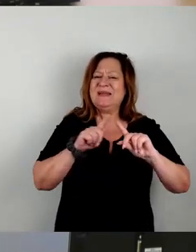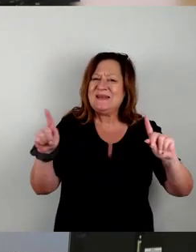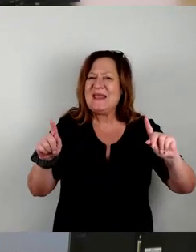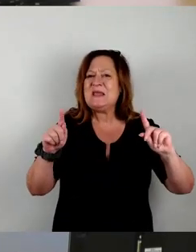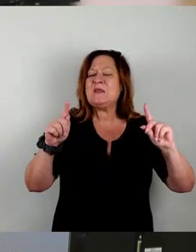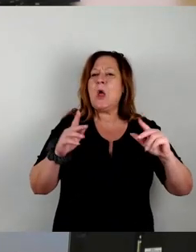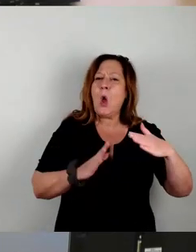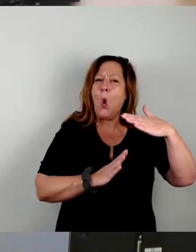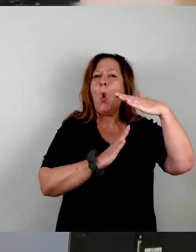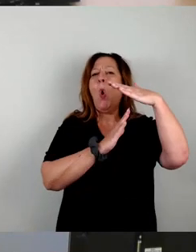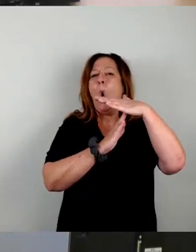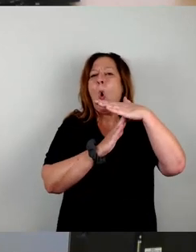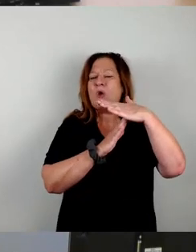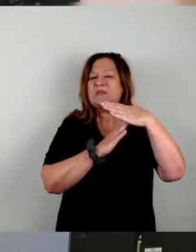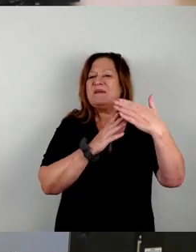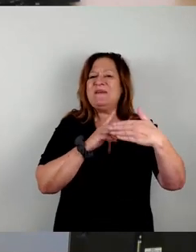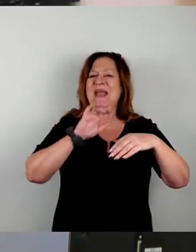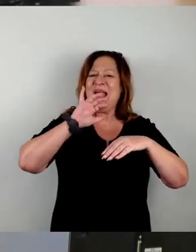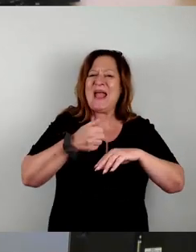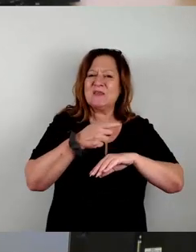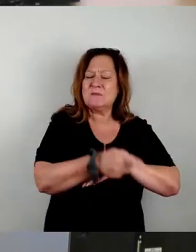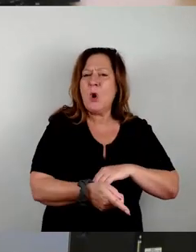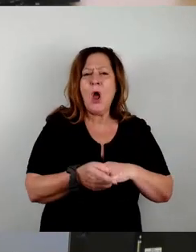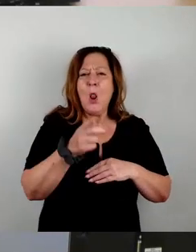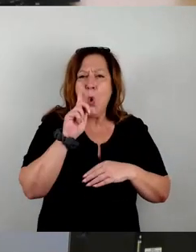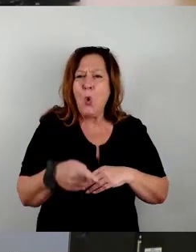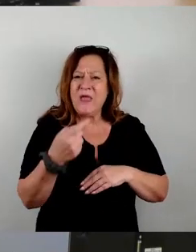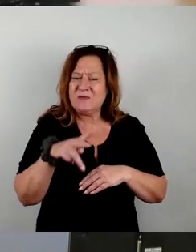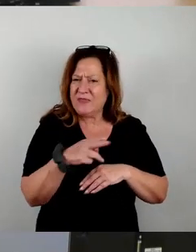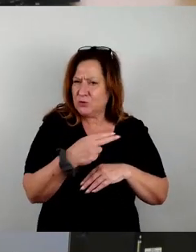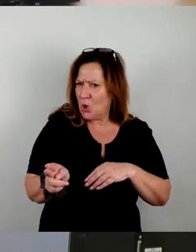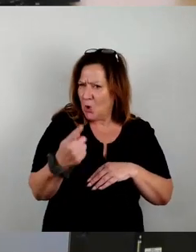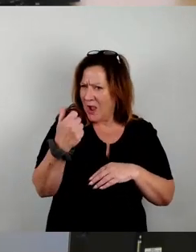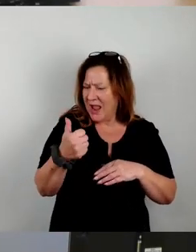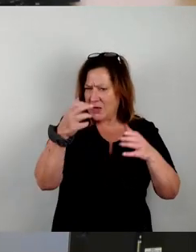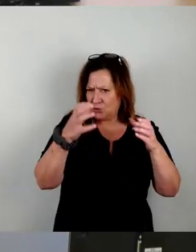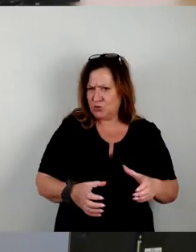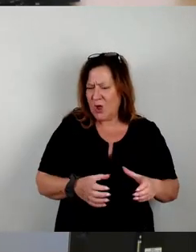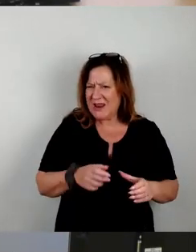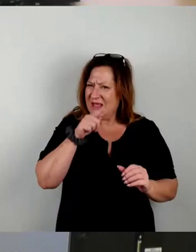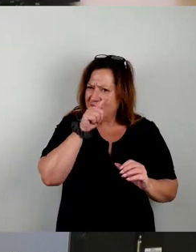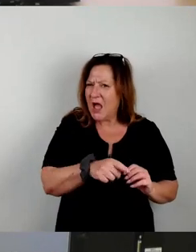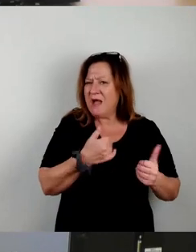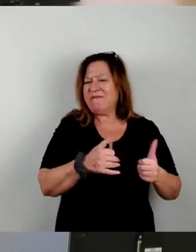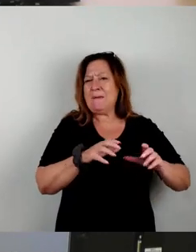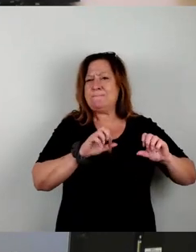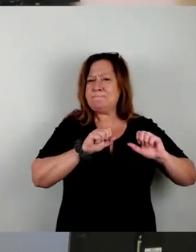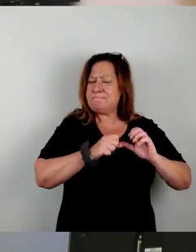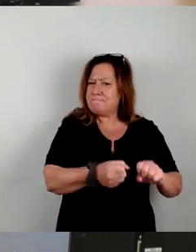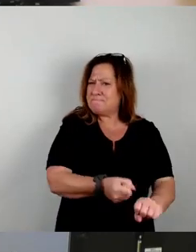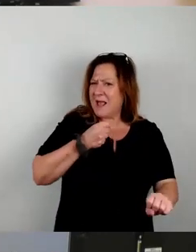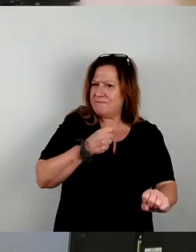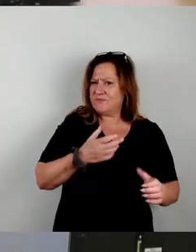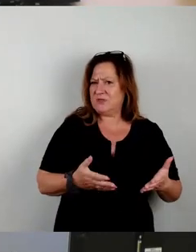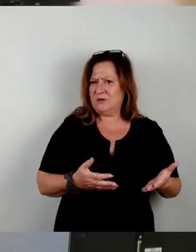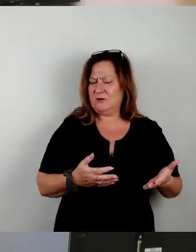Abfallentsorgung, was der Restmüll ist, mit 120 Euro die Tonne ungefähr, dass dort gebremst wird. Und dass den Dresdnern in